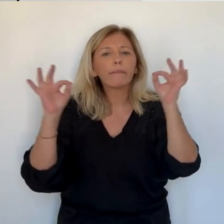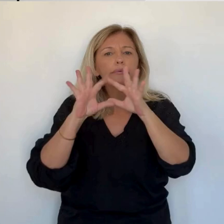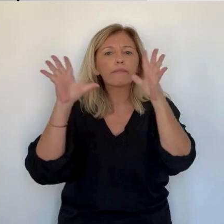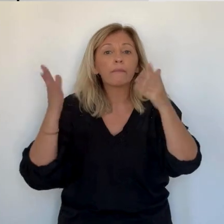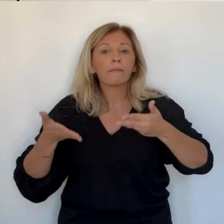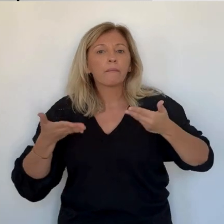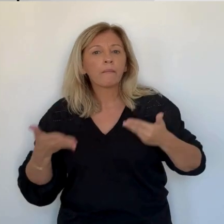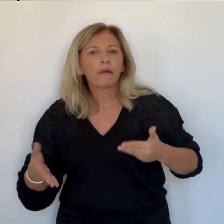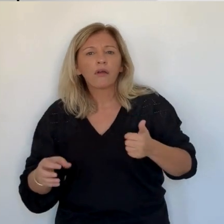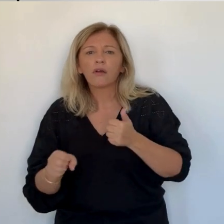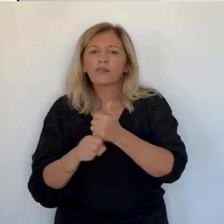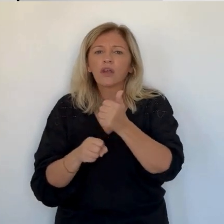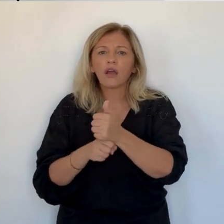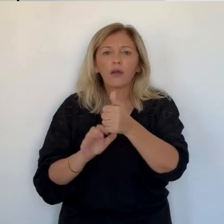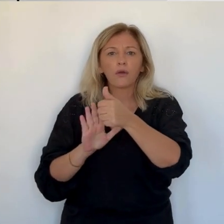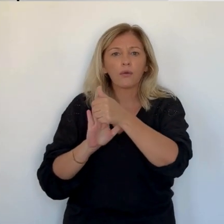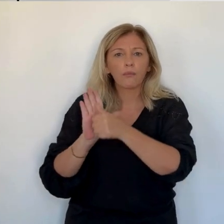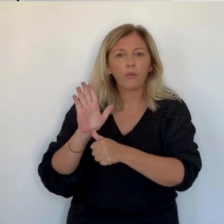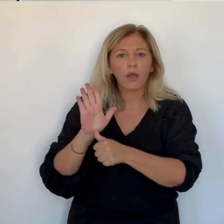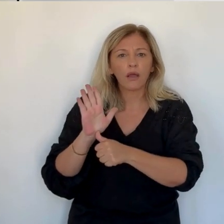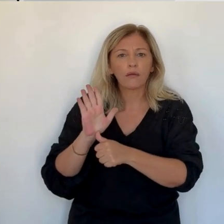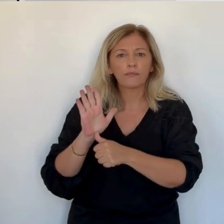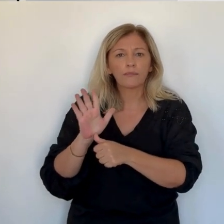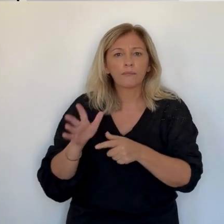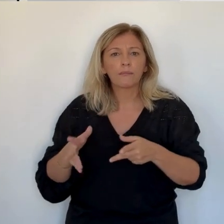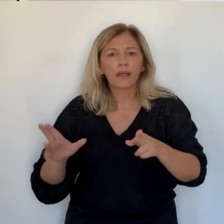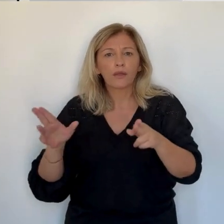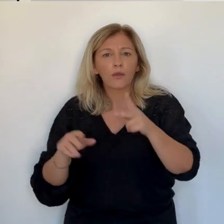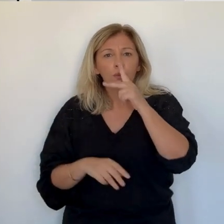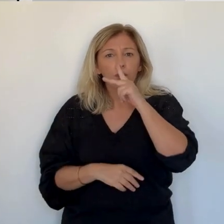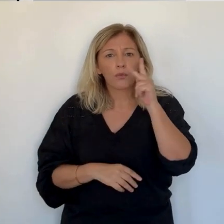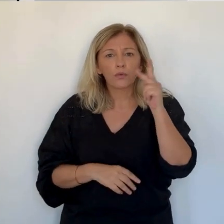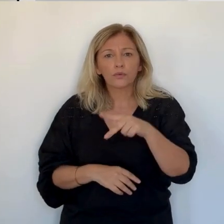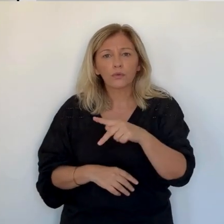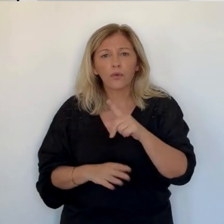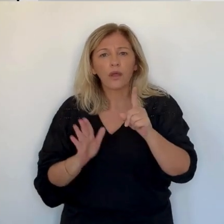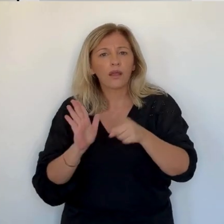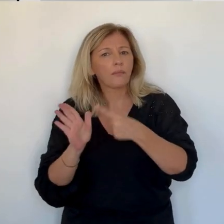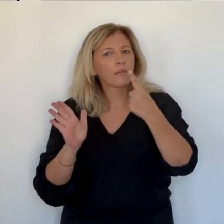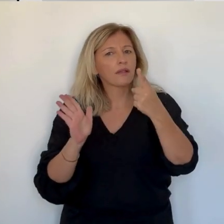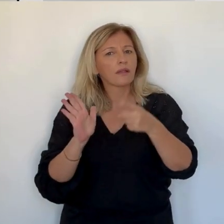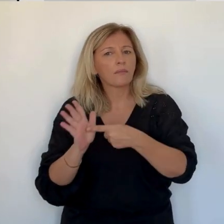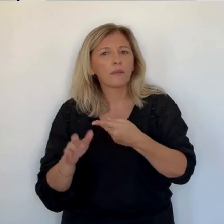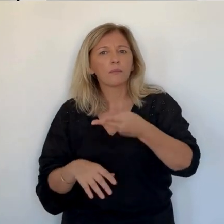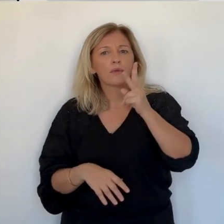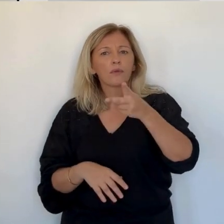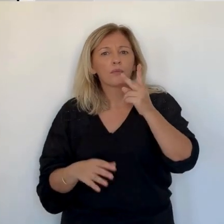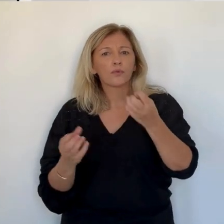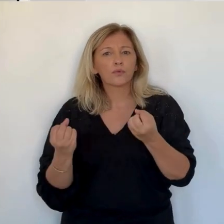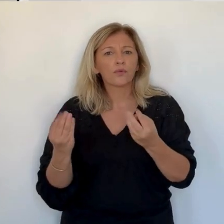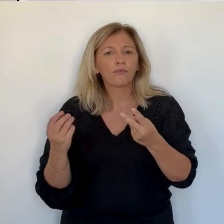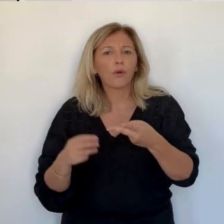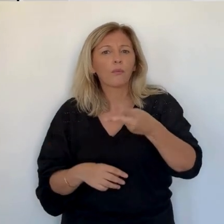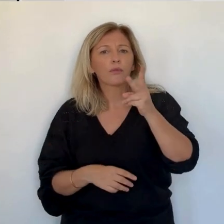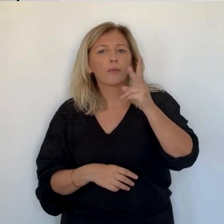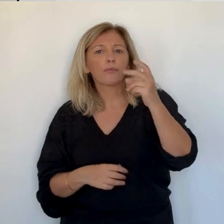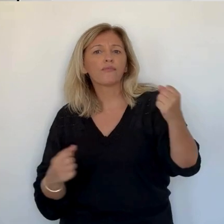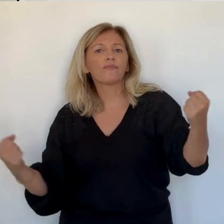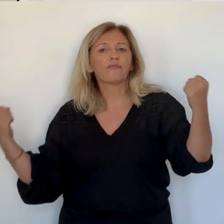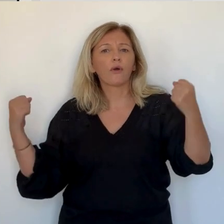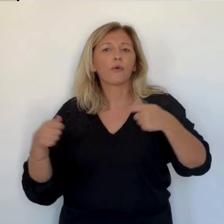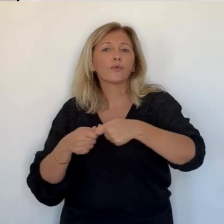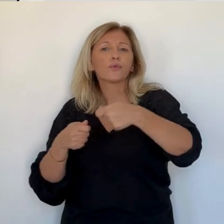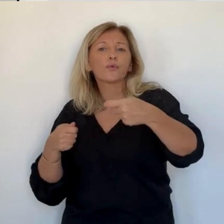grâce aux précipitations. On attend entre 20 et 50 mm, localement 70 dans l'intérieur, mais